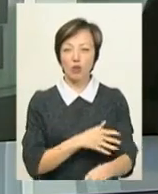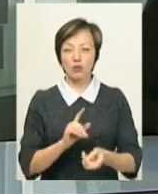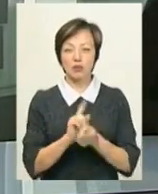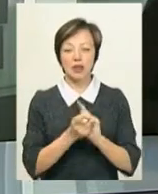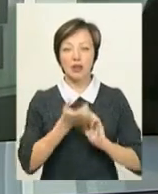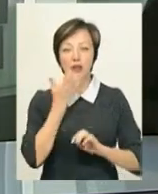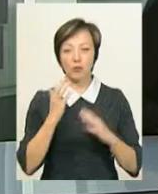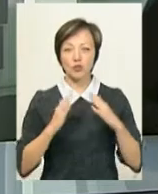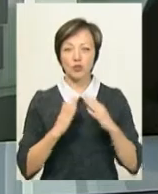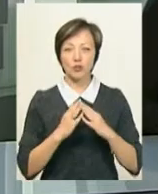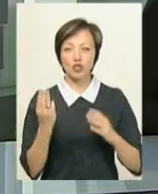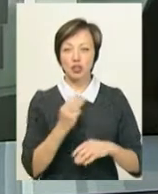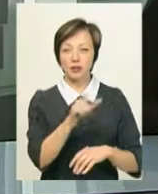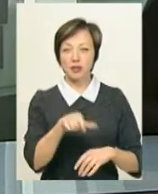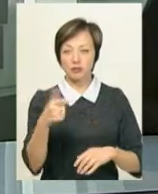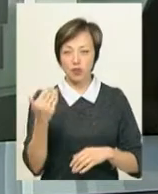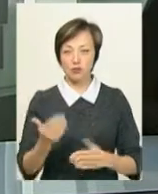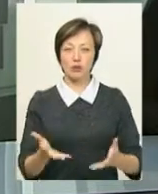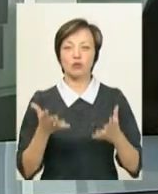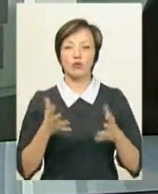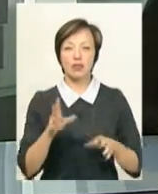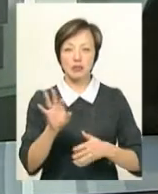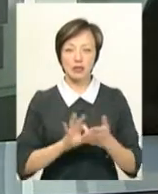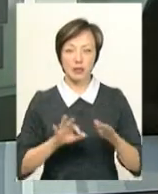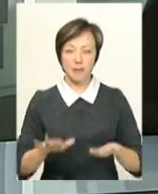тепло в домівках шепетівчан, ми з'ясовували на місці.